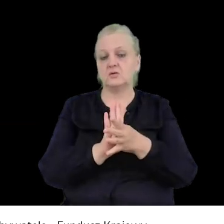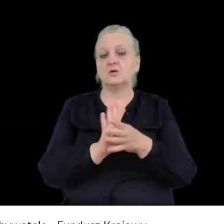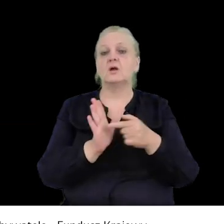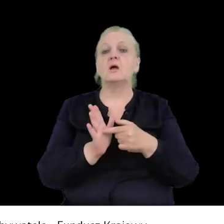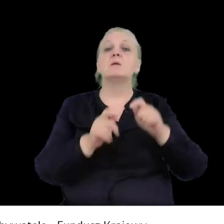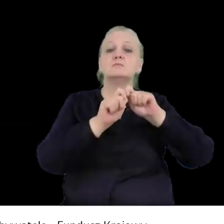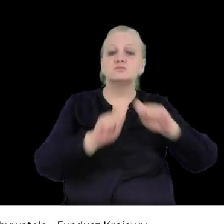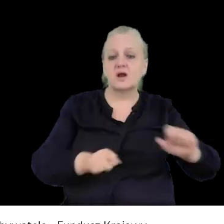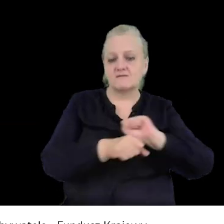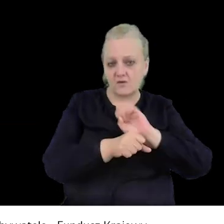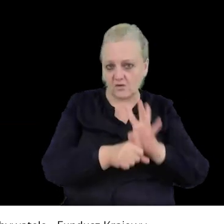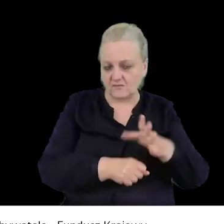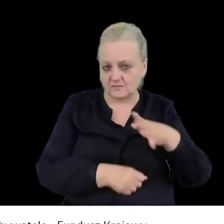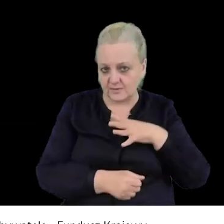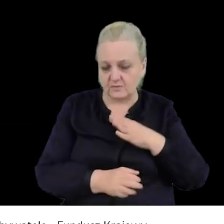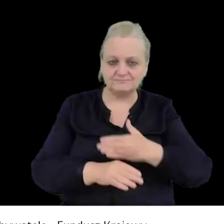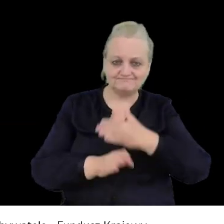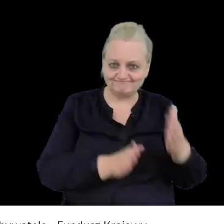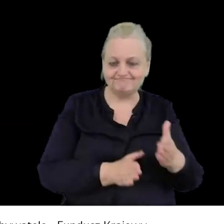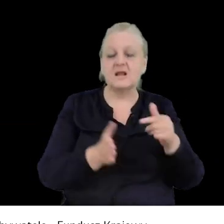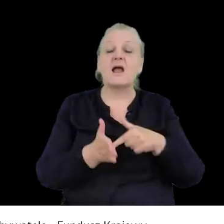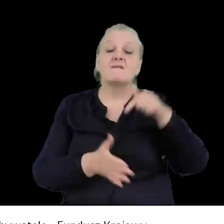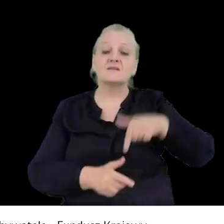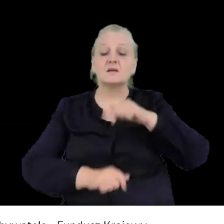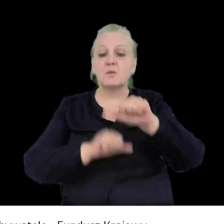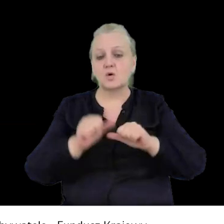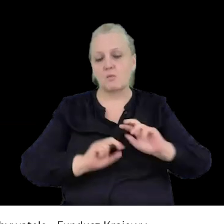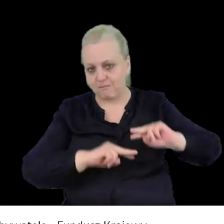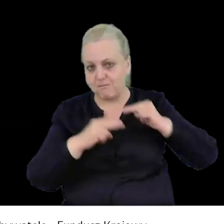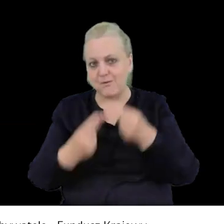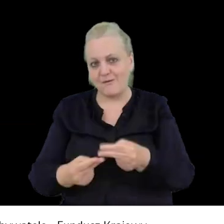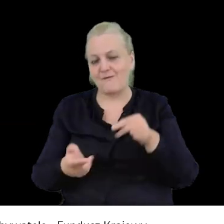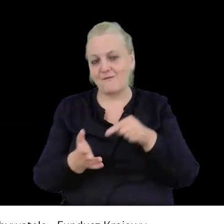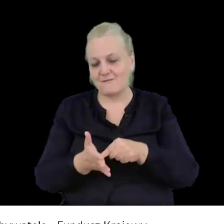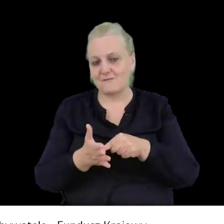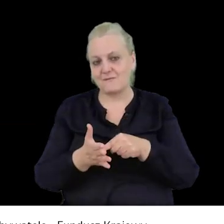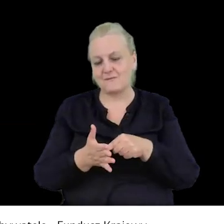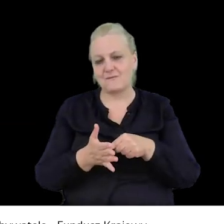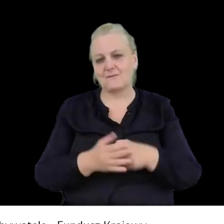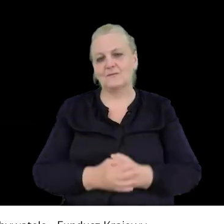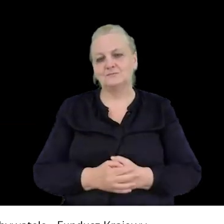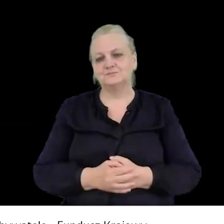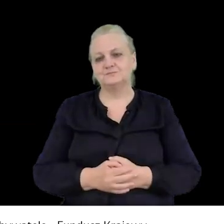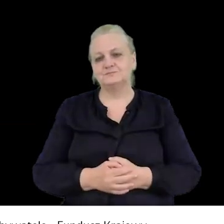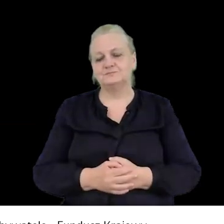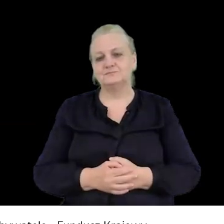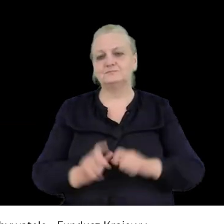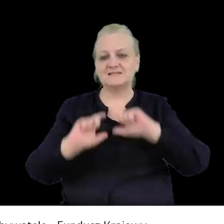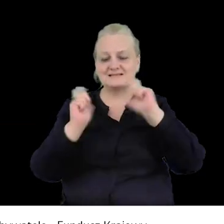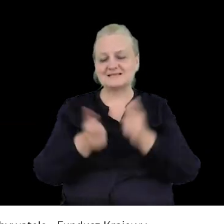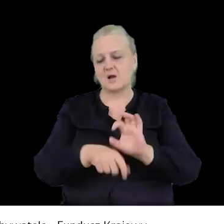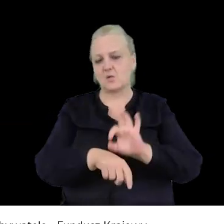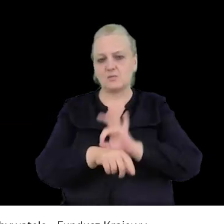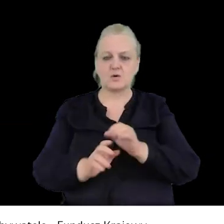covidowa. i w tym roku wróciliśmy z całym projektem na rok